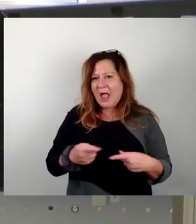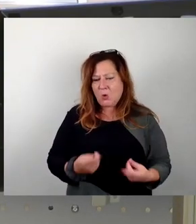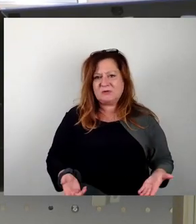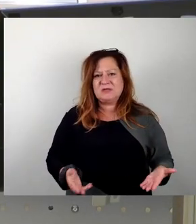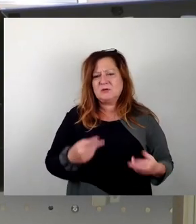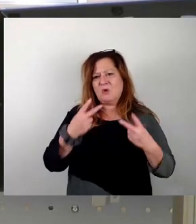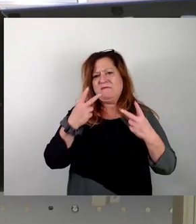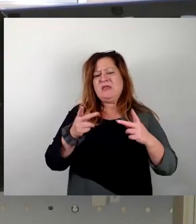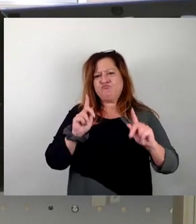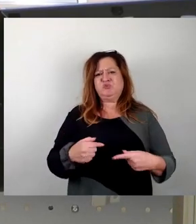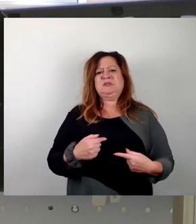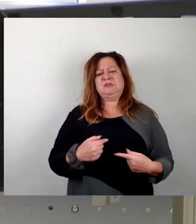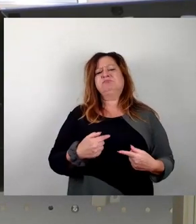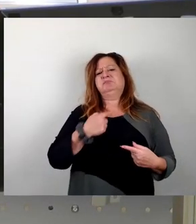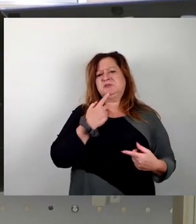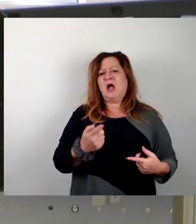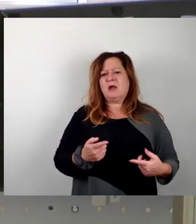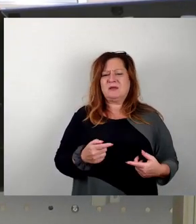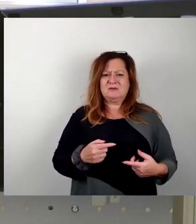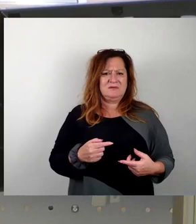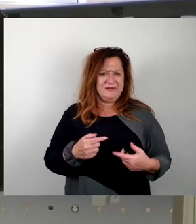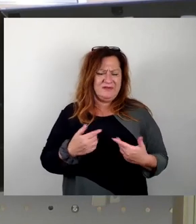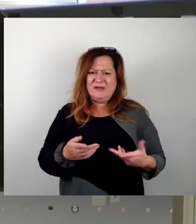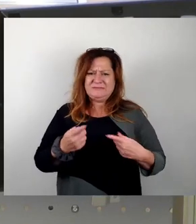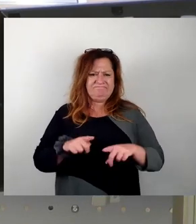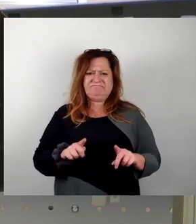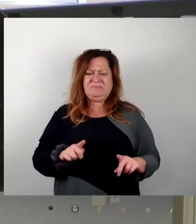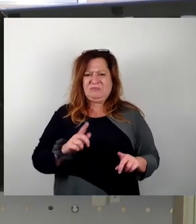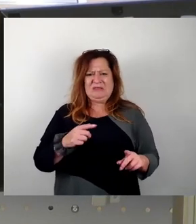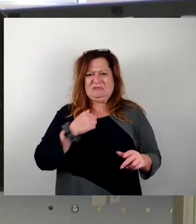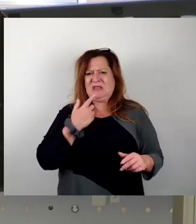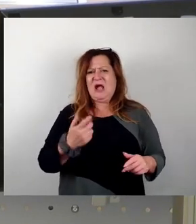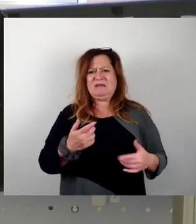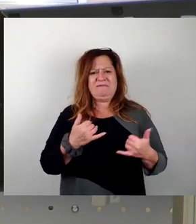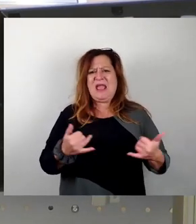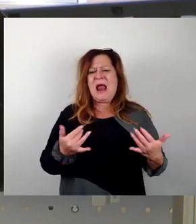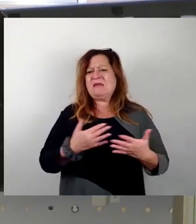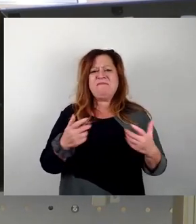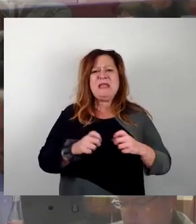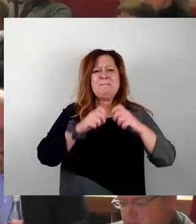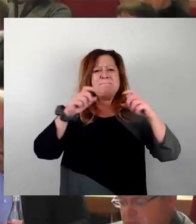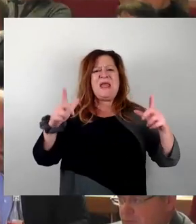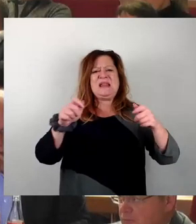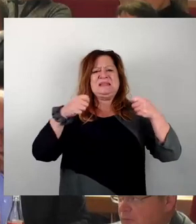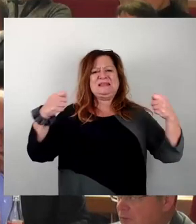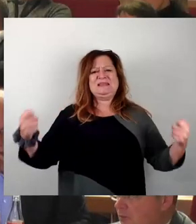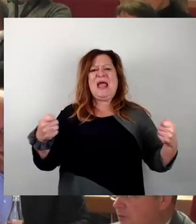betonen, weil das wirklich unsäglich ist, so zu tun, als wäre das hier alles irgendwie eine Bild-Zeitungsmeldung. Vielen Dank.